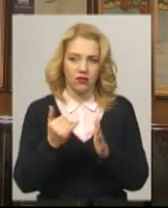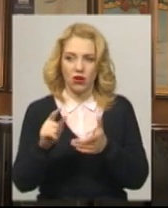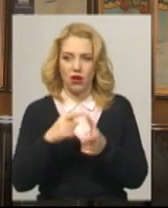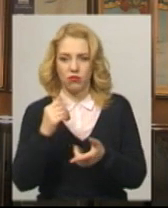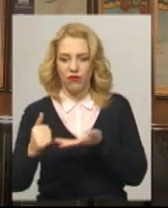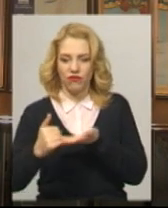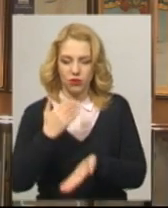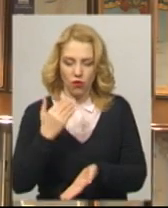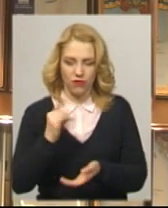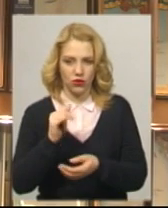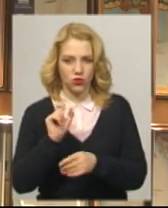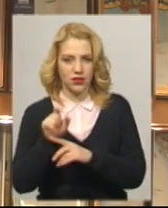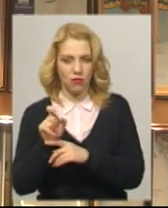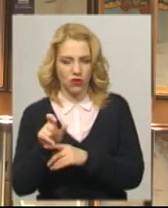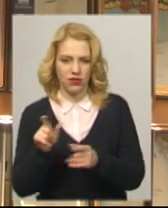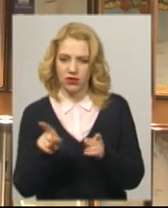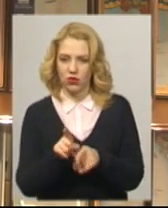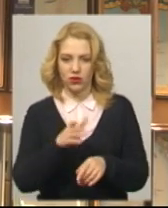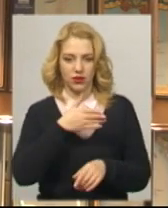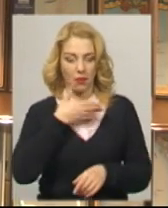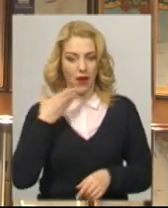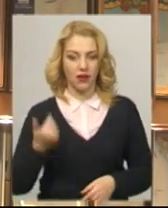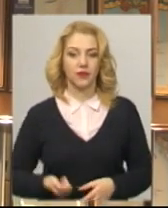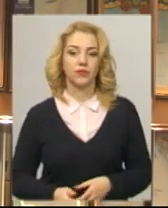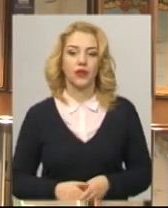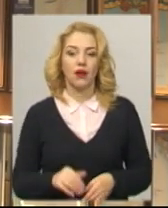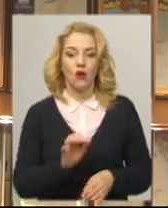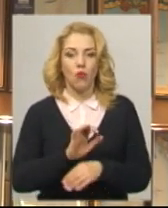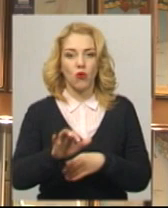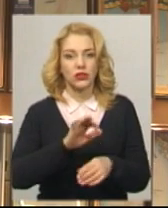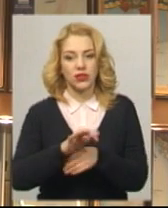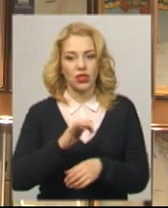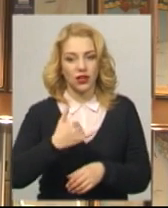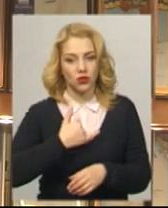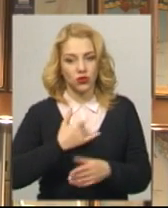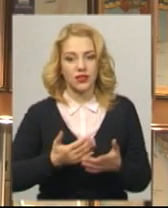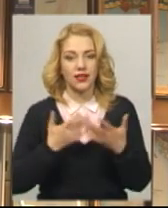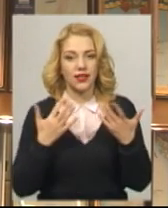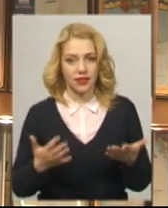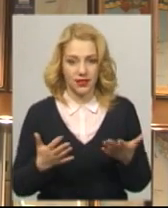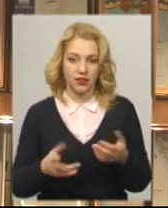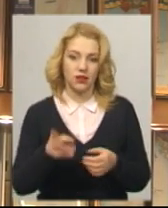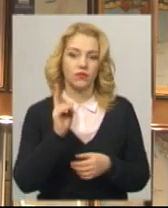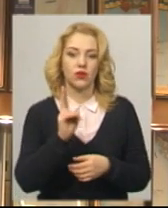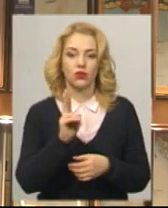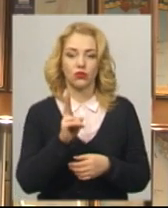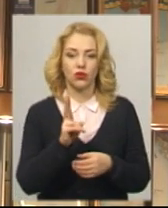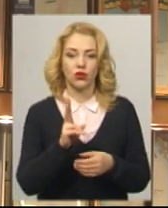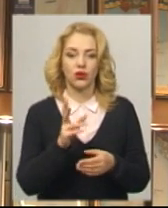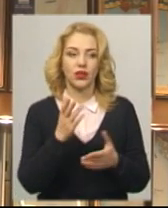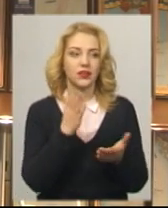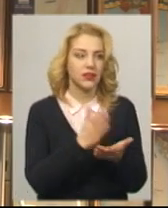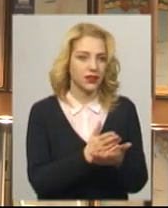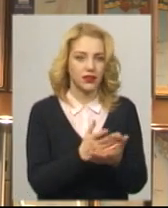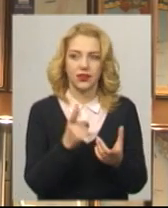в замовленні, такого немає. Постачальники в нас різні, хто дає, там